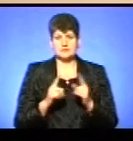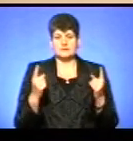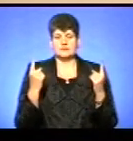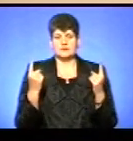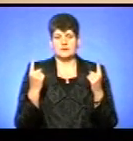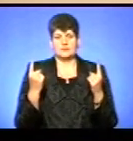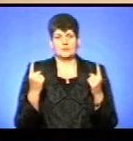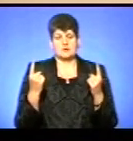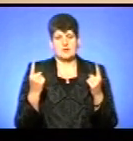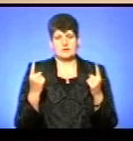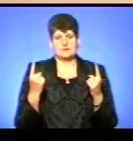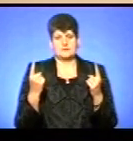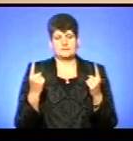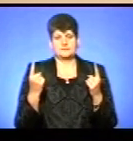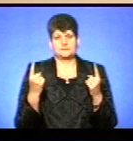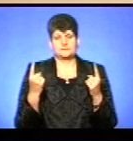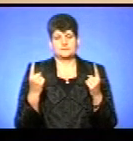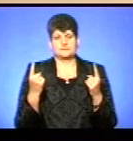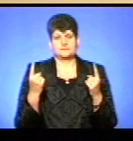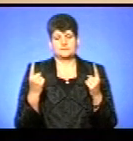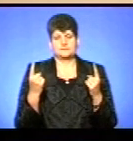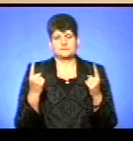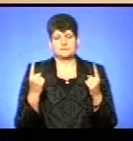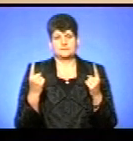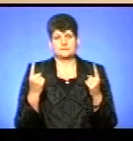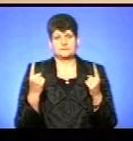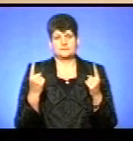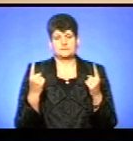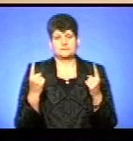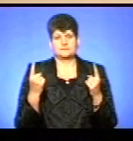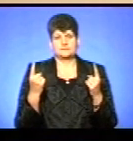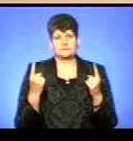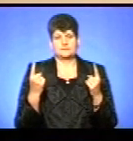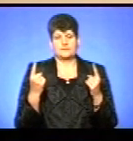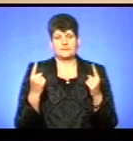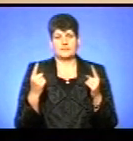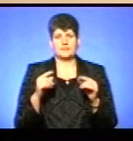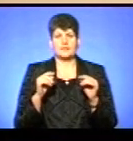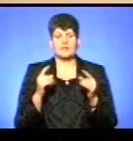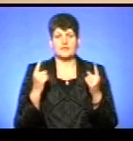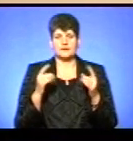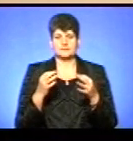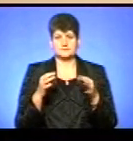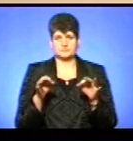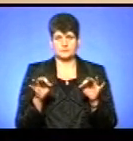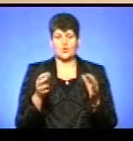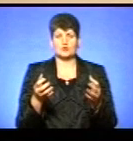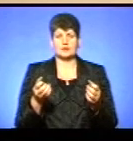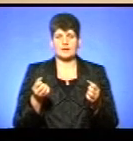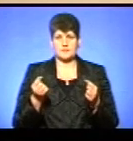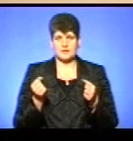акт отримання